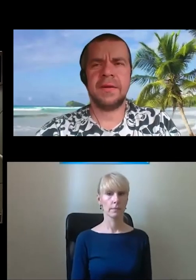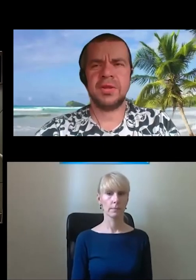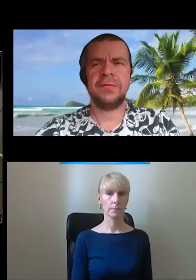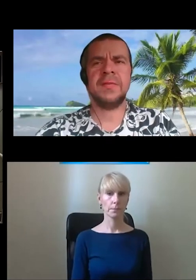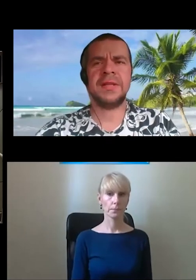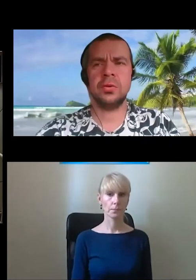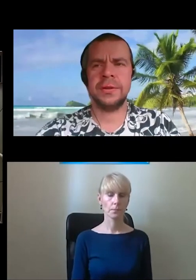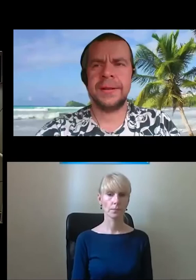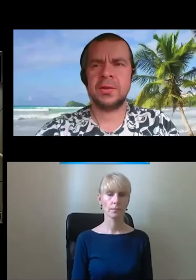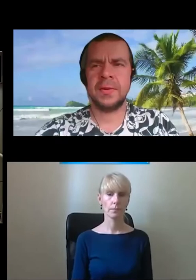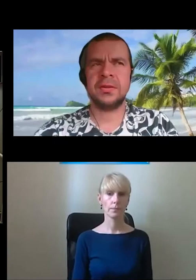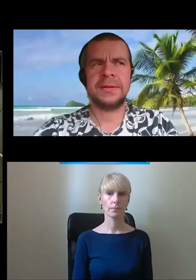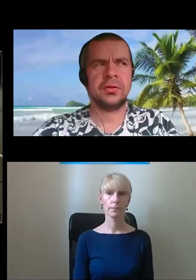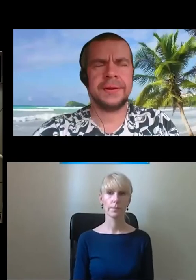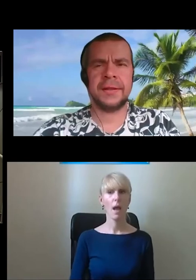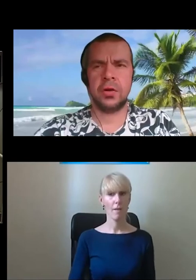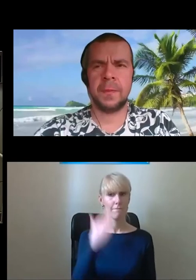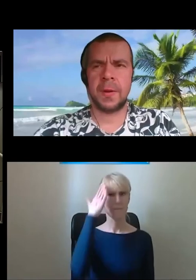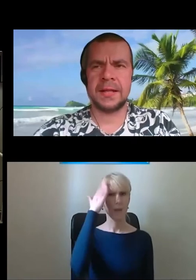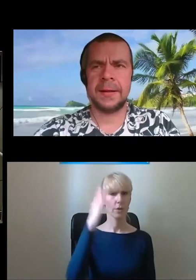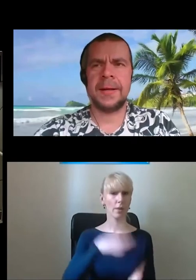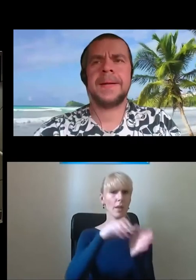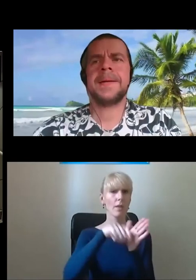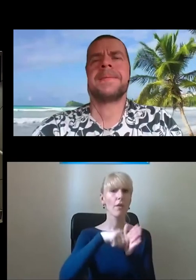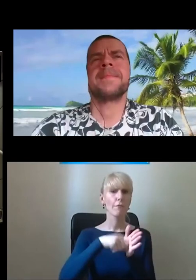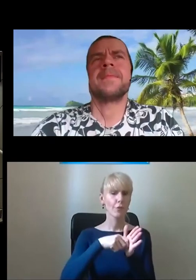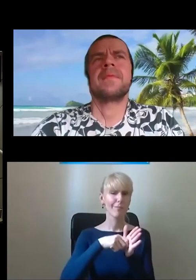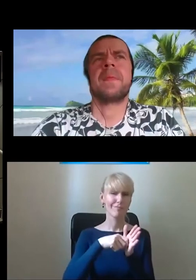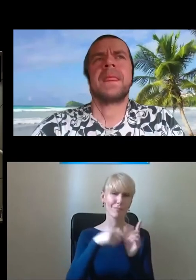Ja wiem, że ten film jest nudny, natomiast jest to trochę celowo pokazane.